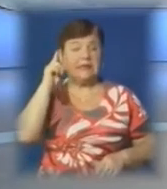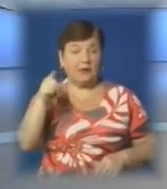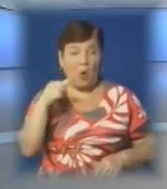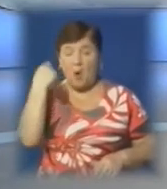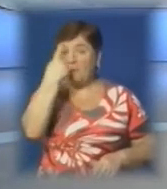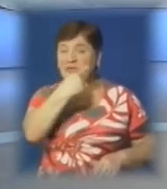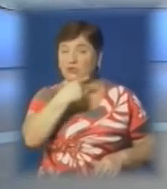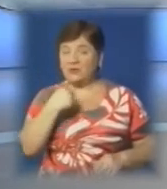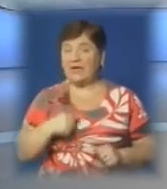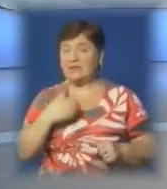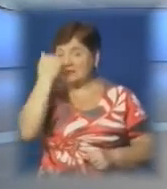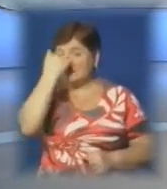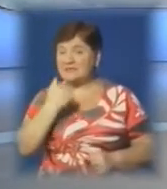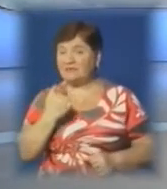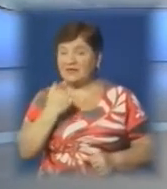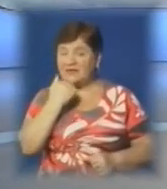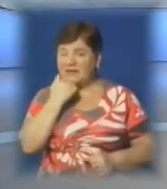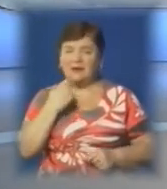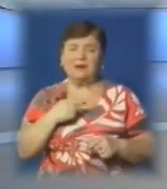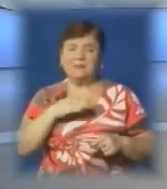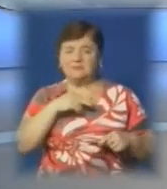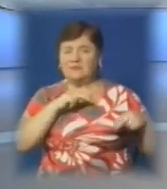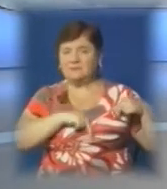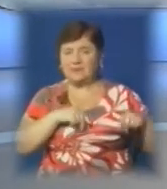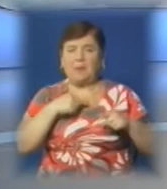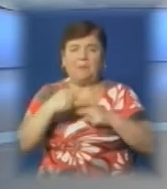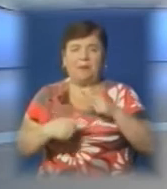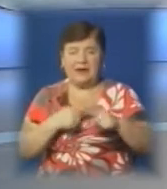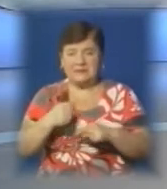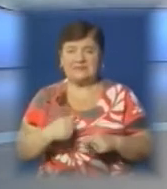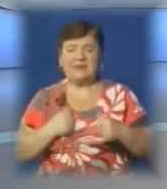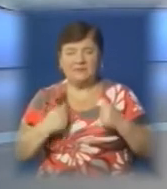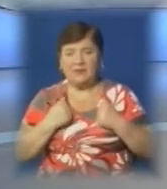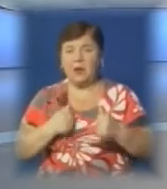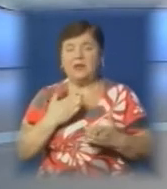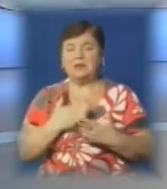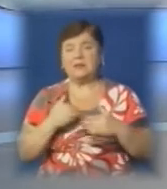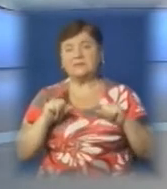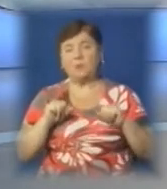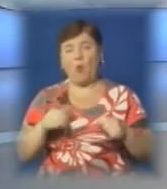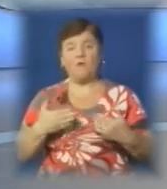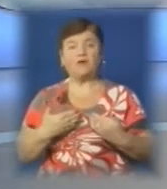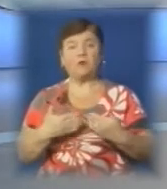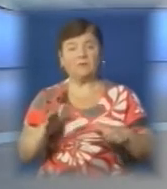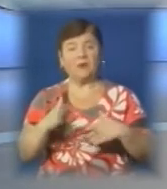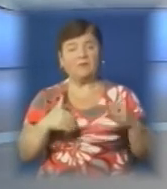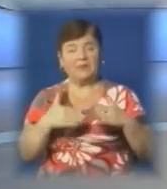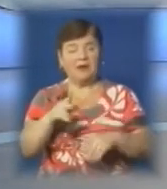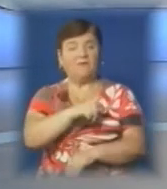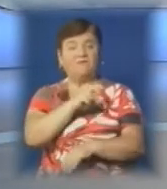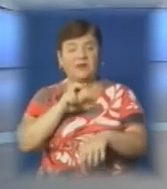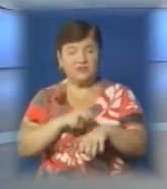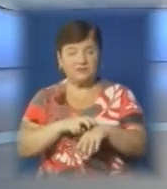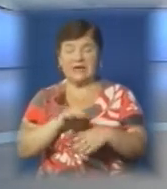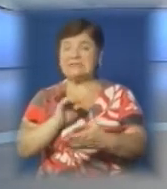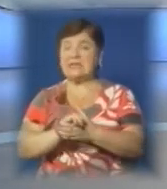Персона, завдяки наполегливій, невпинній праці якої найбільший університет області має змогу випускати кваліфікованих медиків.